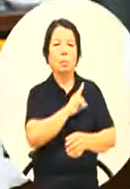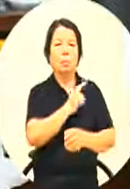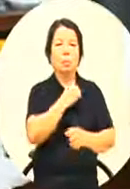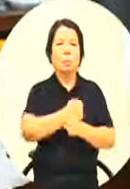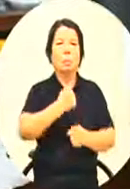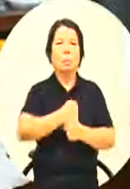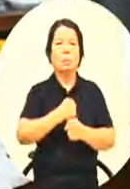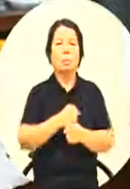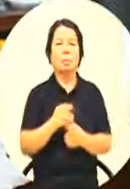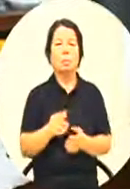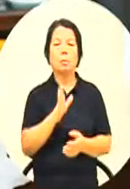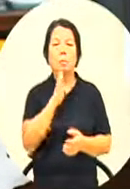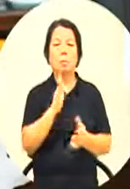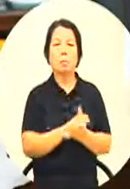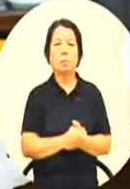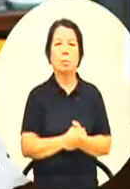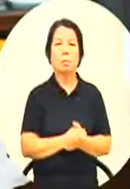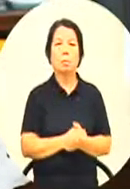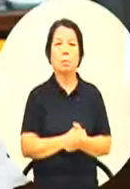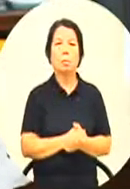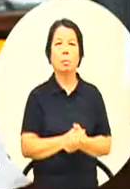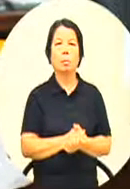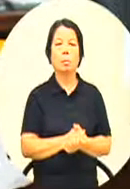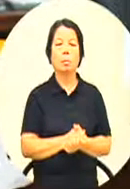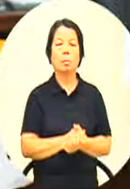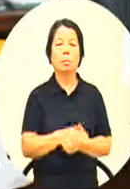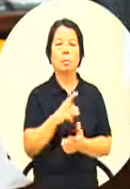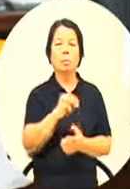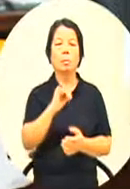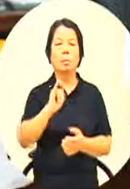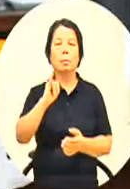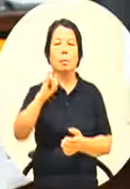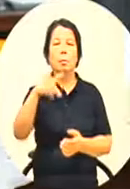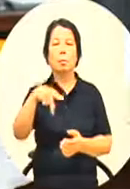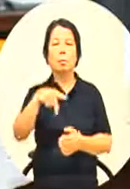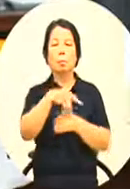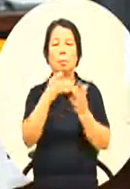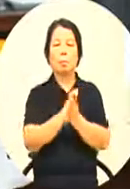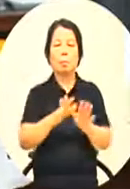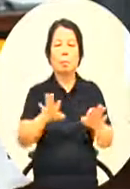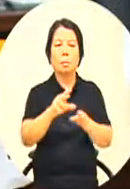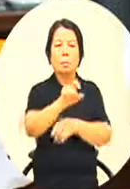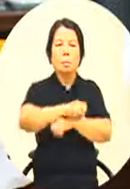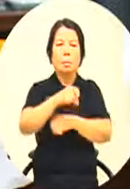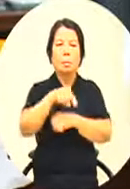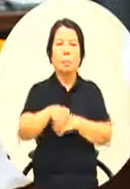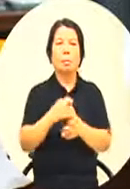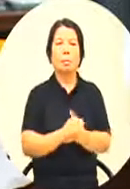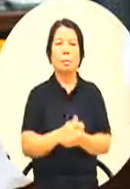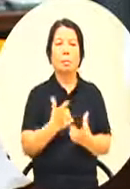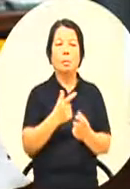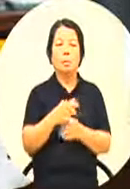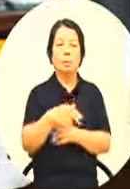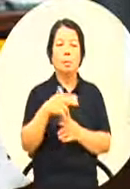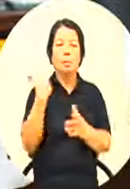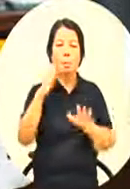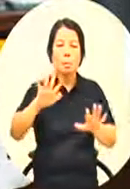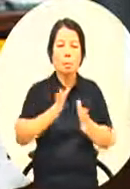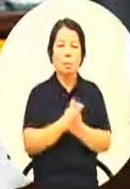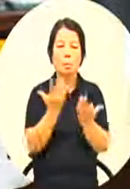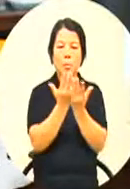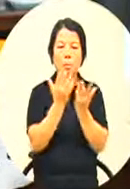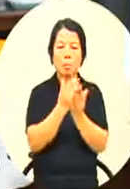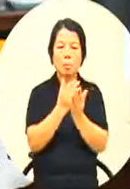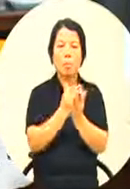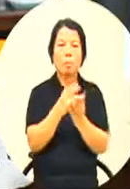比如最早的是Stanford和MIT开始的这样的一个开放课程以前每个学分要七百块美金了三个